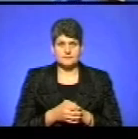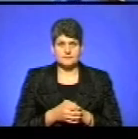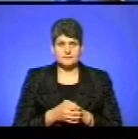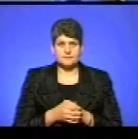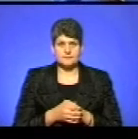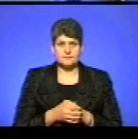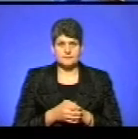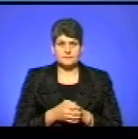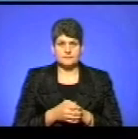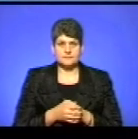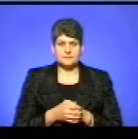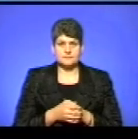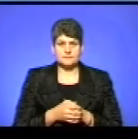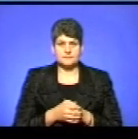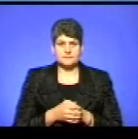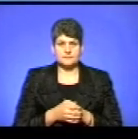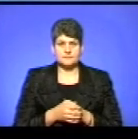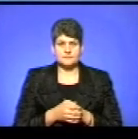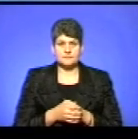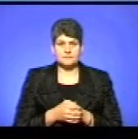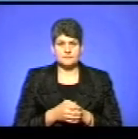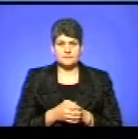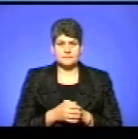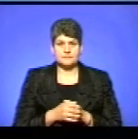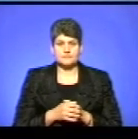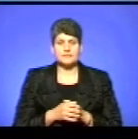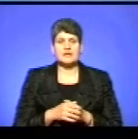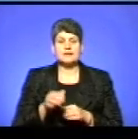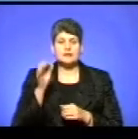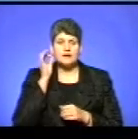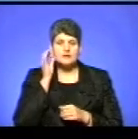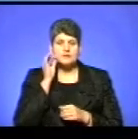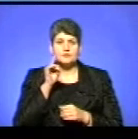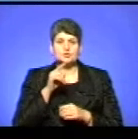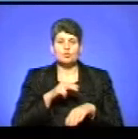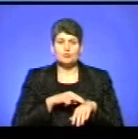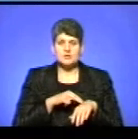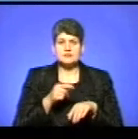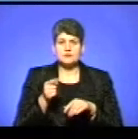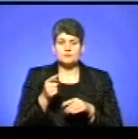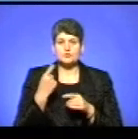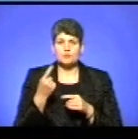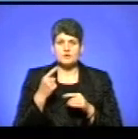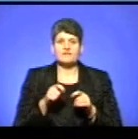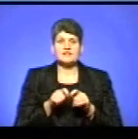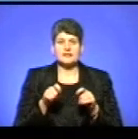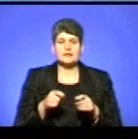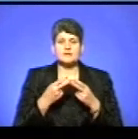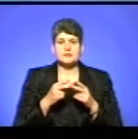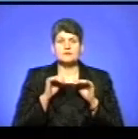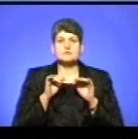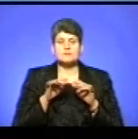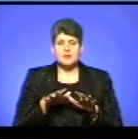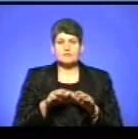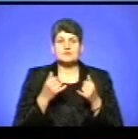Ну, наразі не зрозуміло, що ви хотіли висловитися. А я нагадаю, що поліція Тернопільської області відкрила кримінальне провадження.